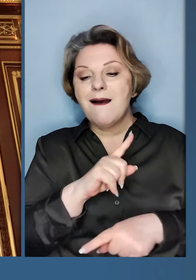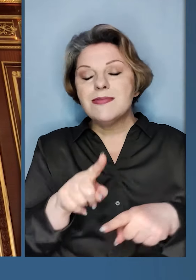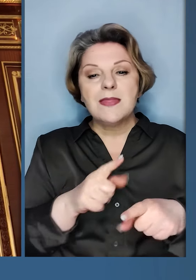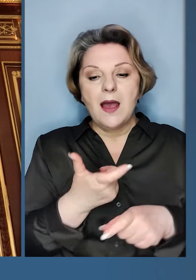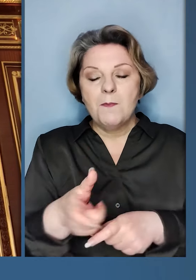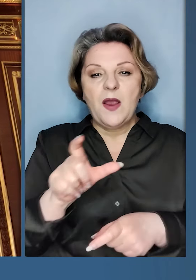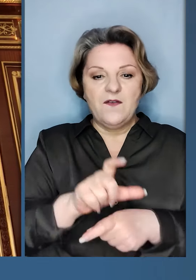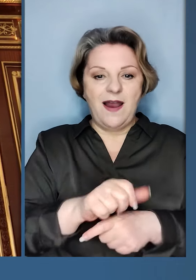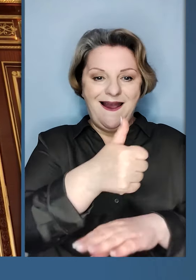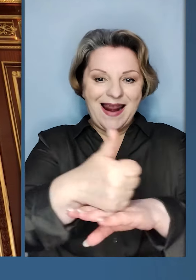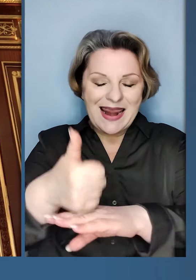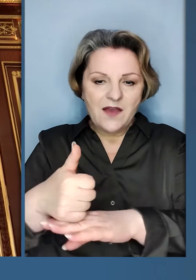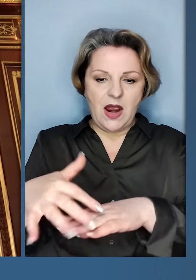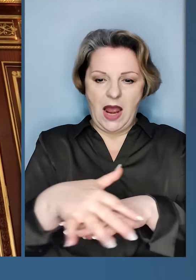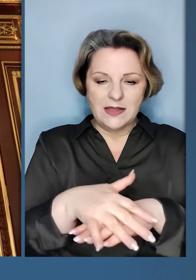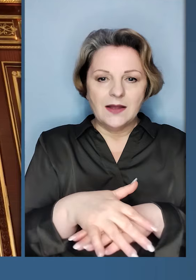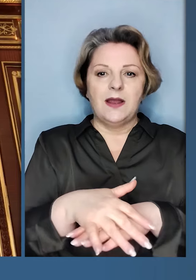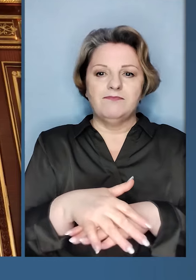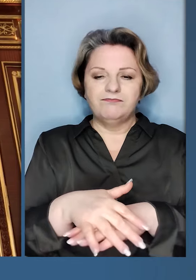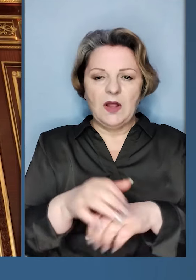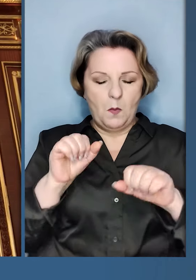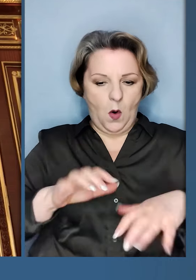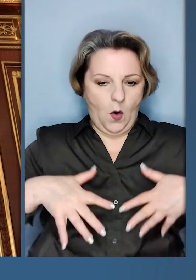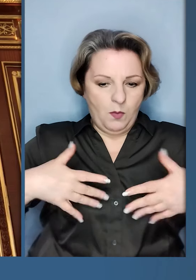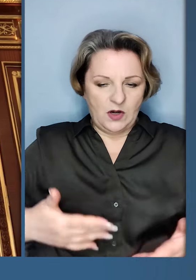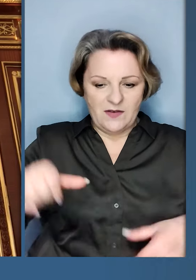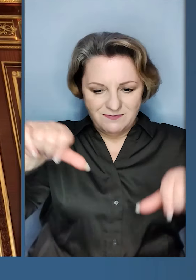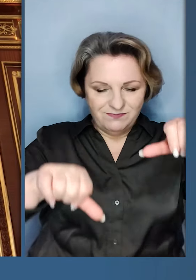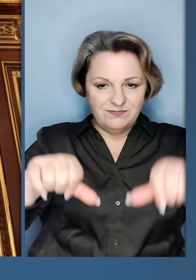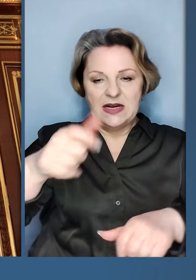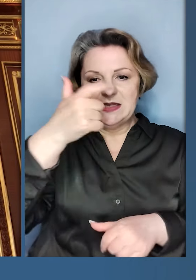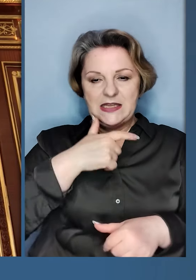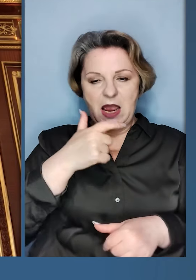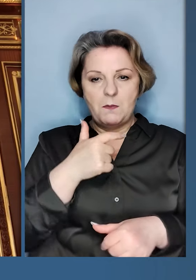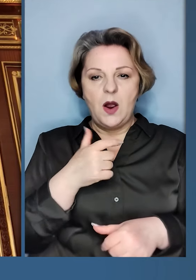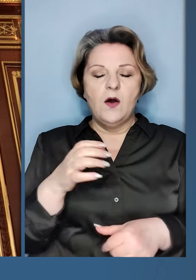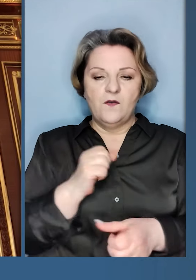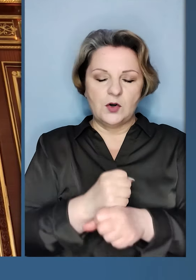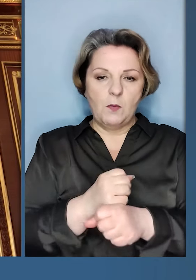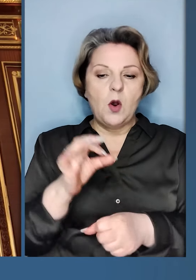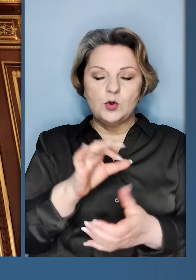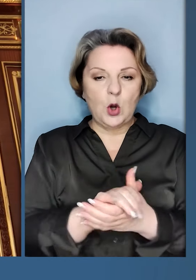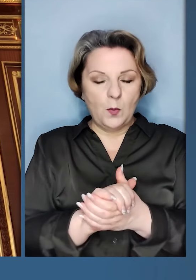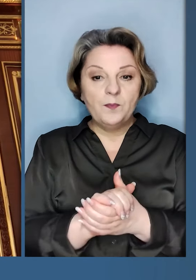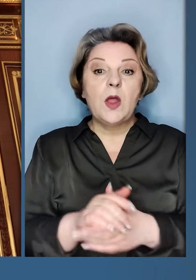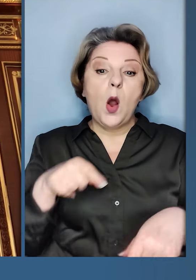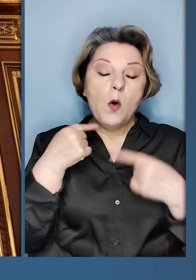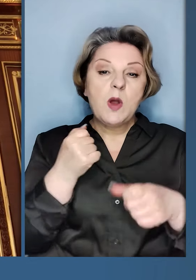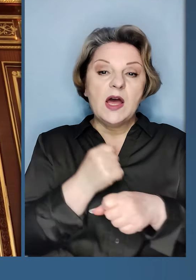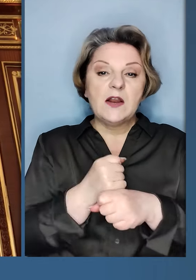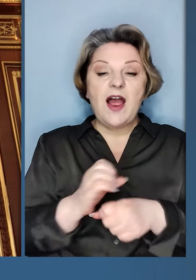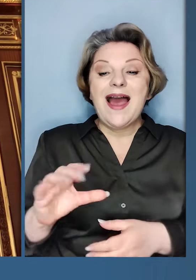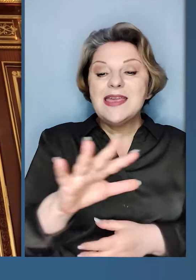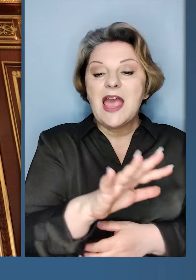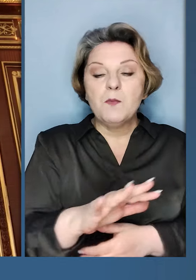щоб якнайбільше лідерів та народів могли проявити себе у роботі щодо миру. Також обговорили